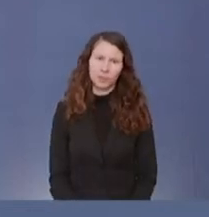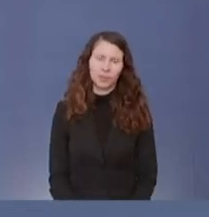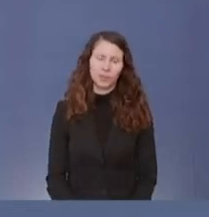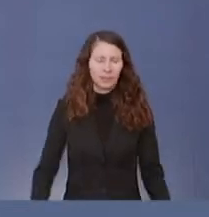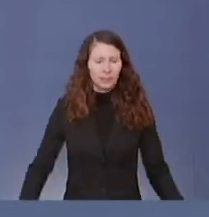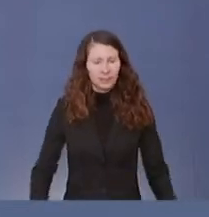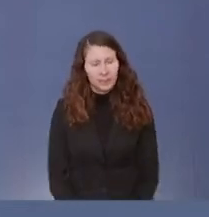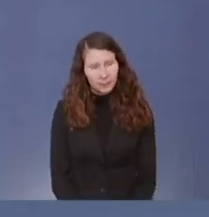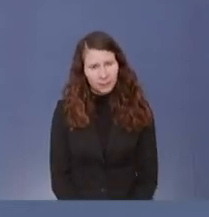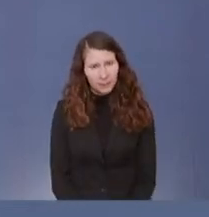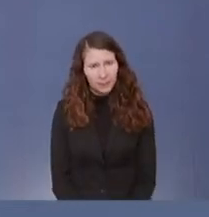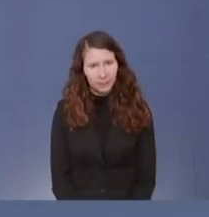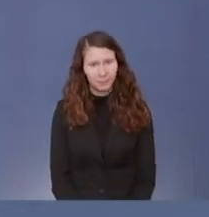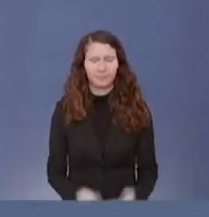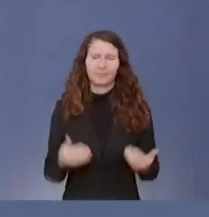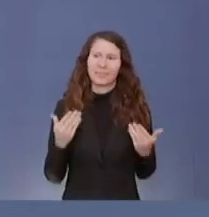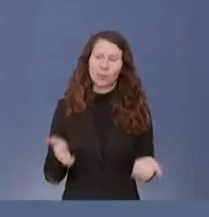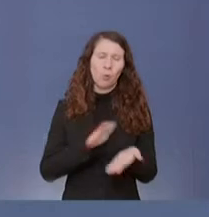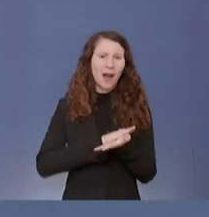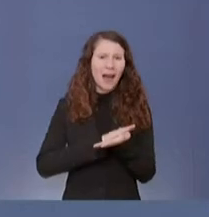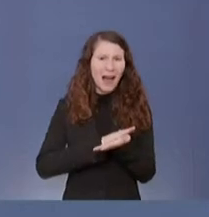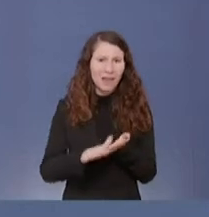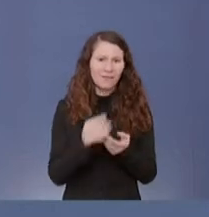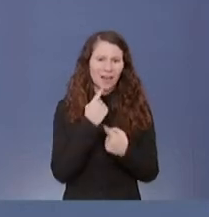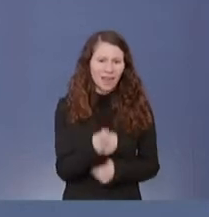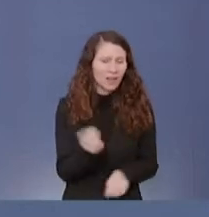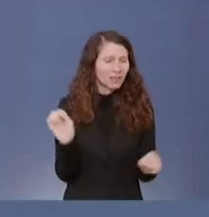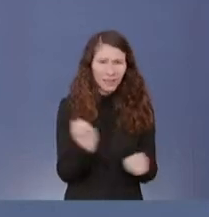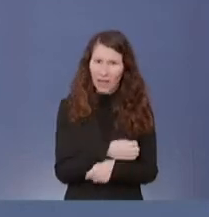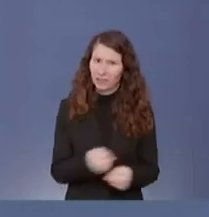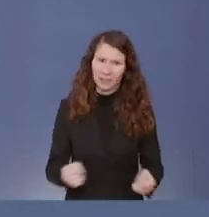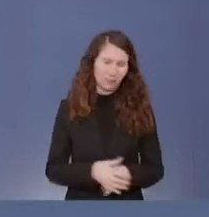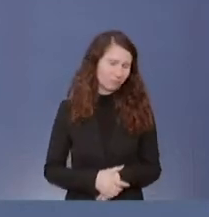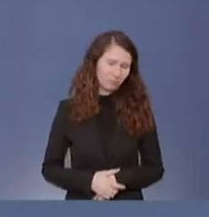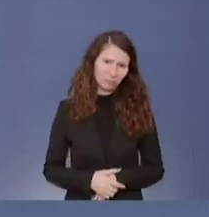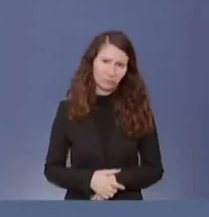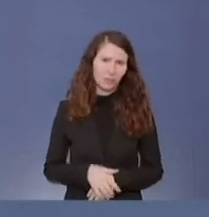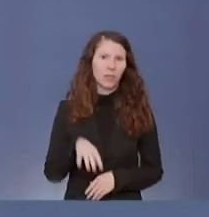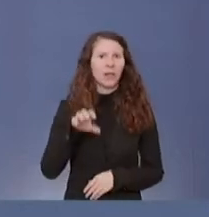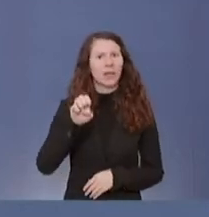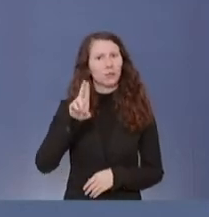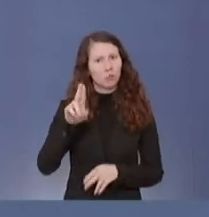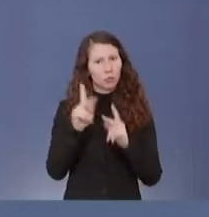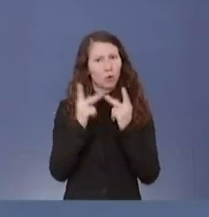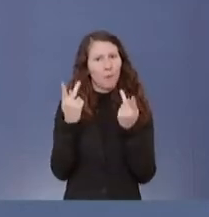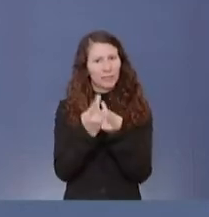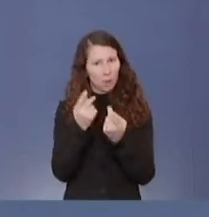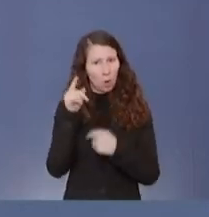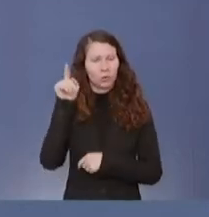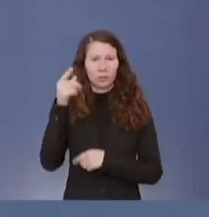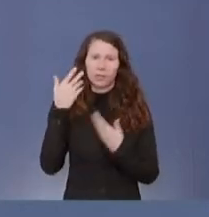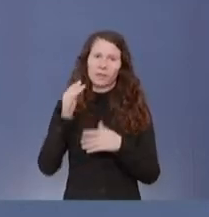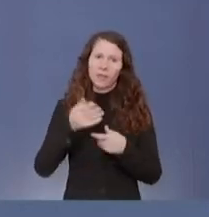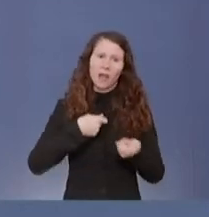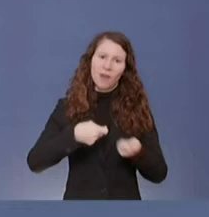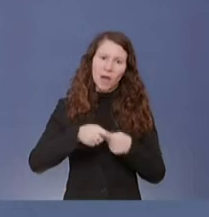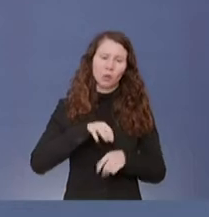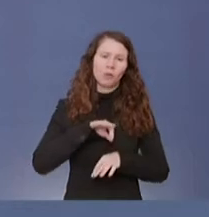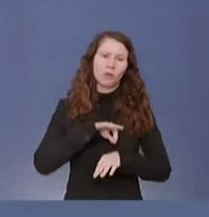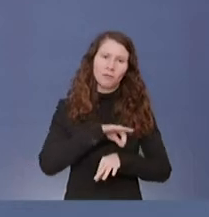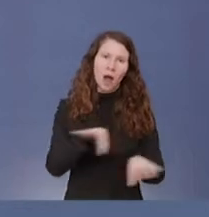Ich glaube, dass man das so einfach nicht ausdrücken kann. Die EU-Kommission hat verhandelnd für alle 27